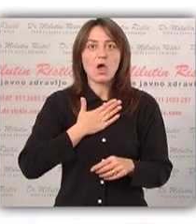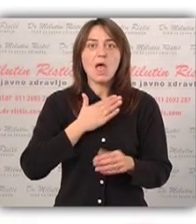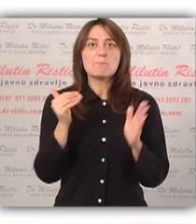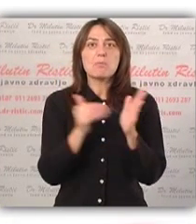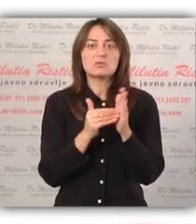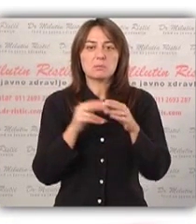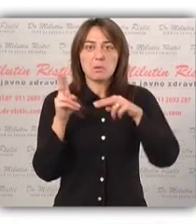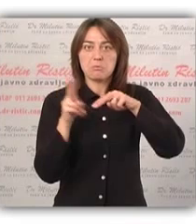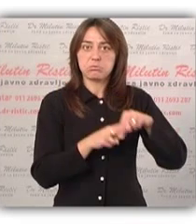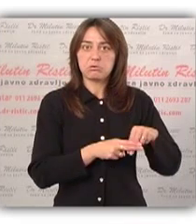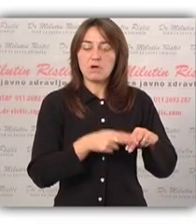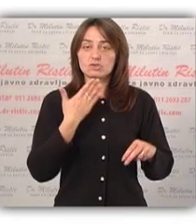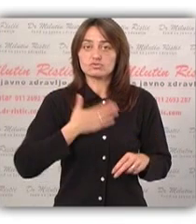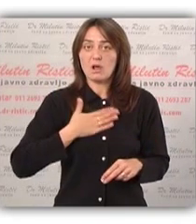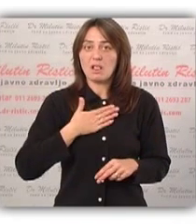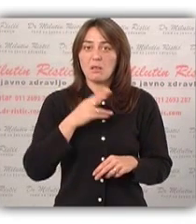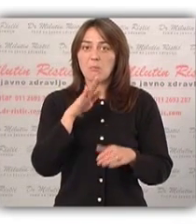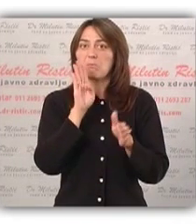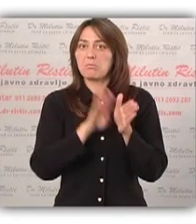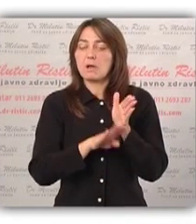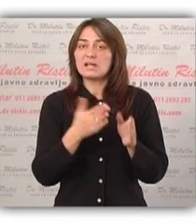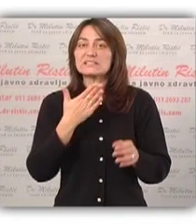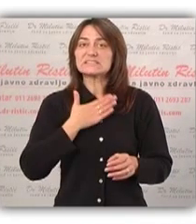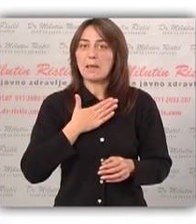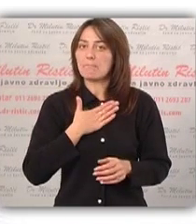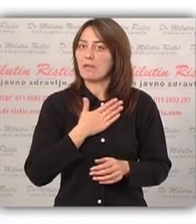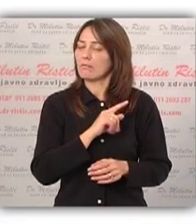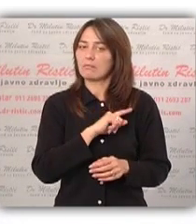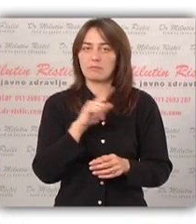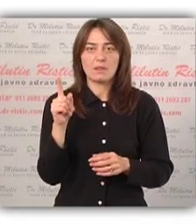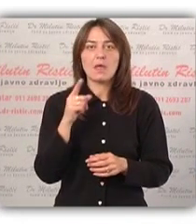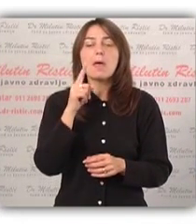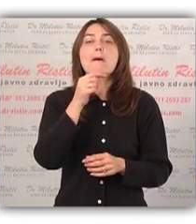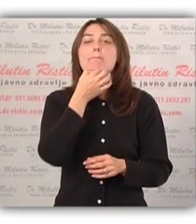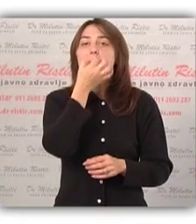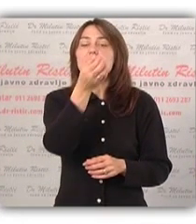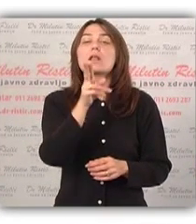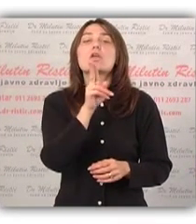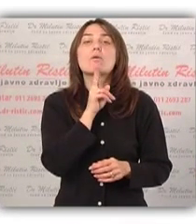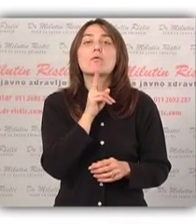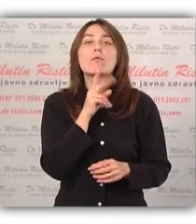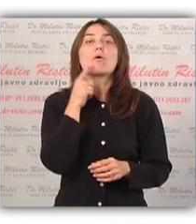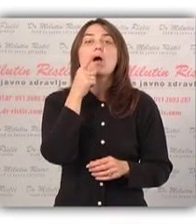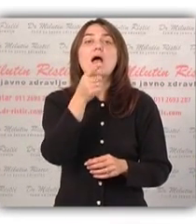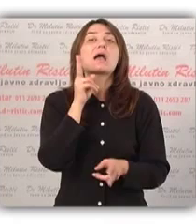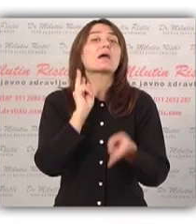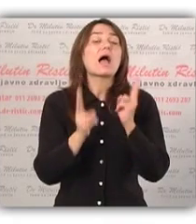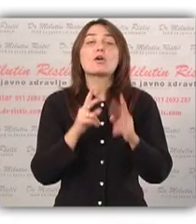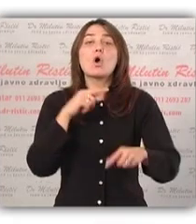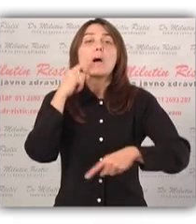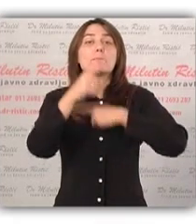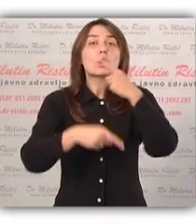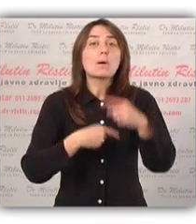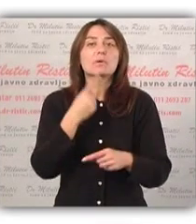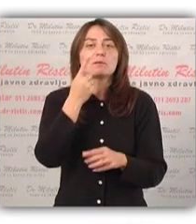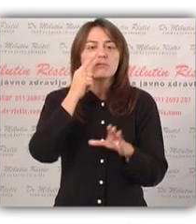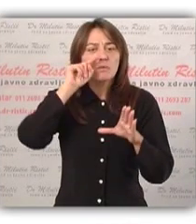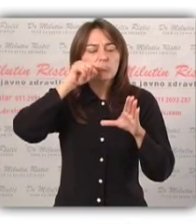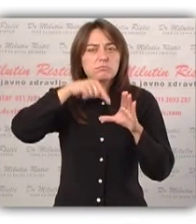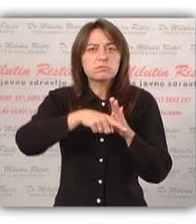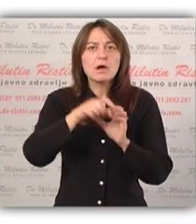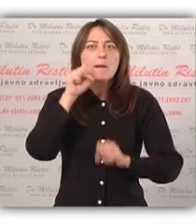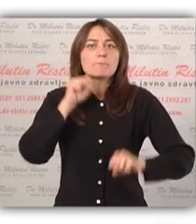svoje potrebe, svoje želje, odnosno zanemariti sebe. Pitanje koje se postavlja je kako promeniti taj